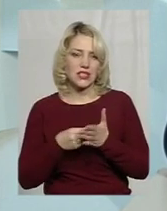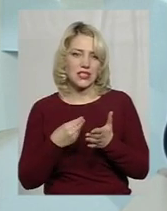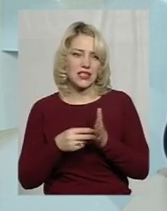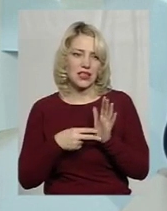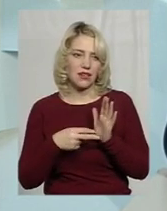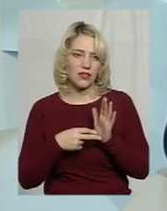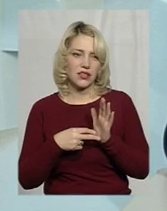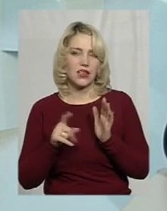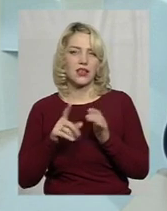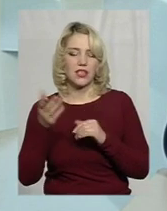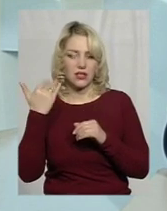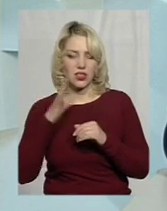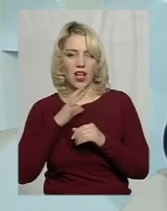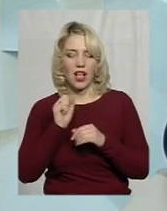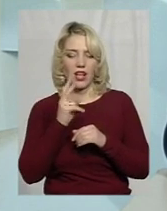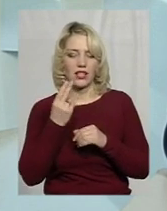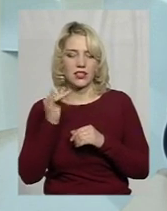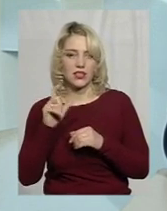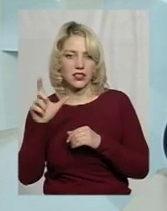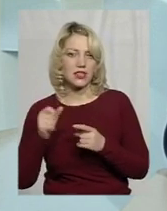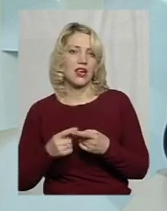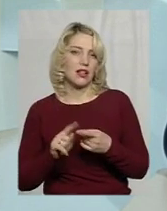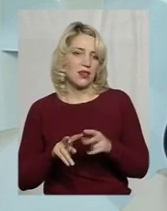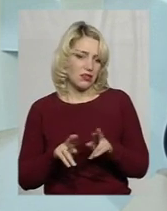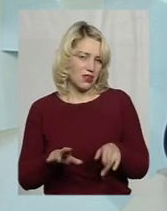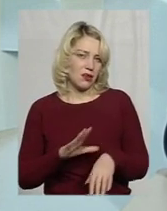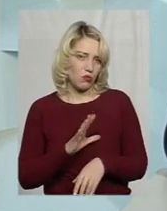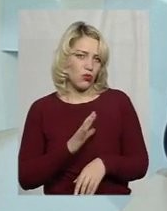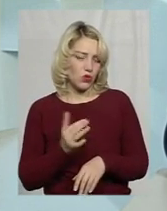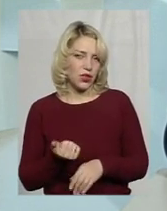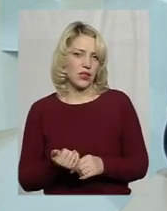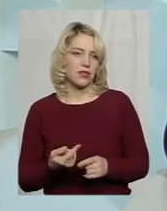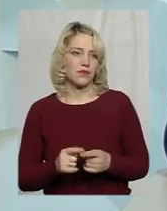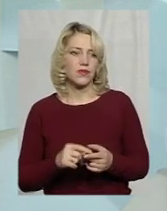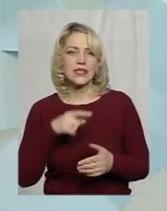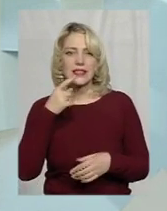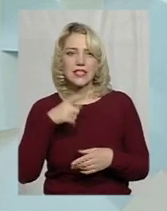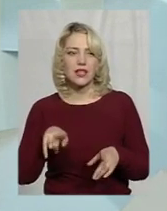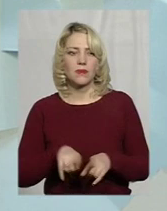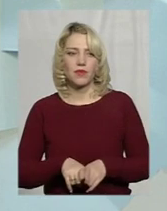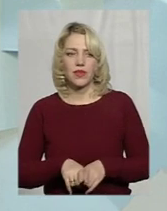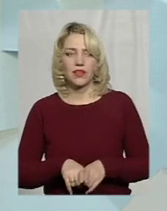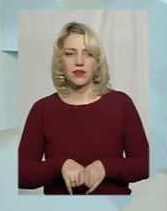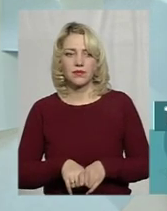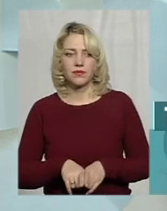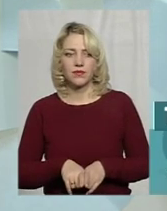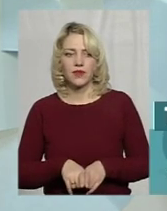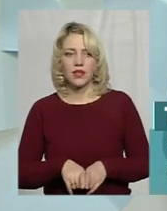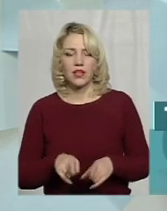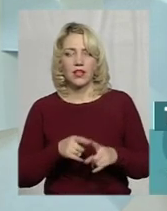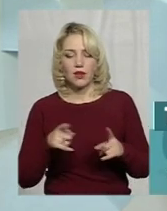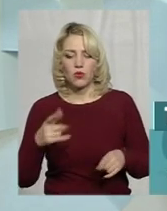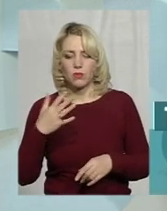маєте на увазі, які раніше були ставки акцизні? Да, принципі, такі самі і були. Скажімо так, в процес останніх трьох років діє